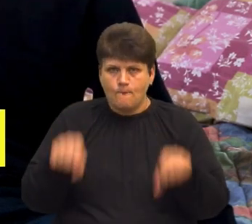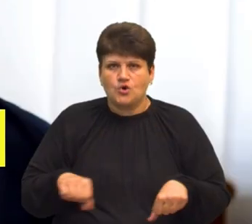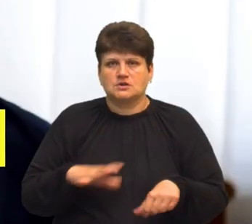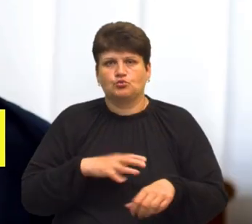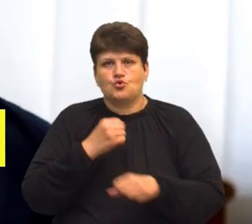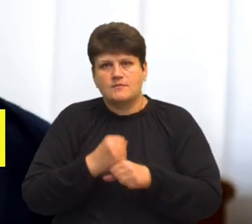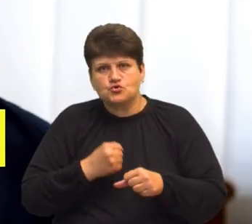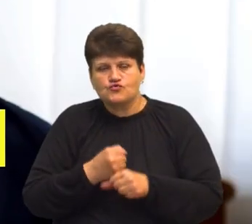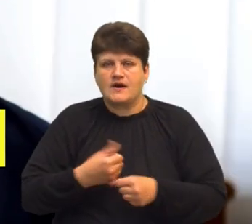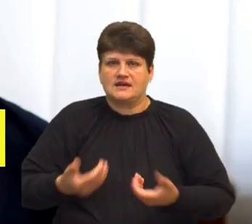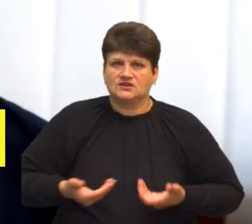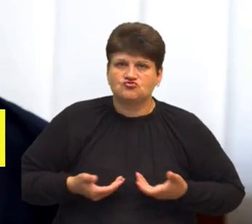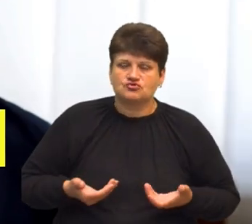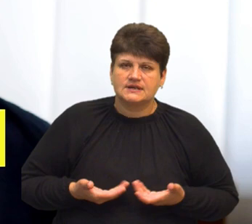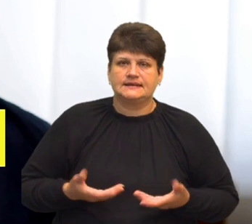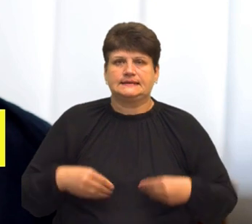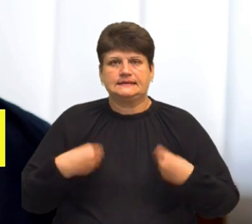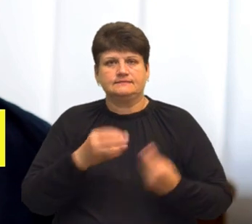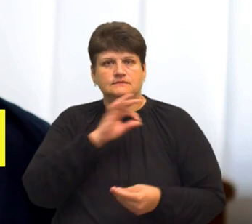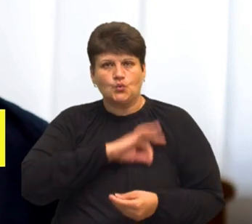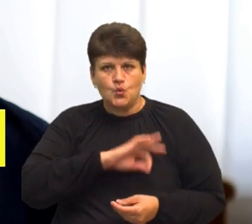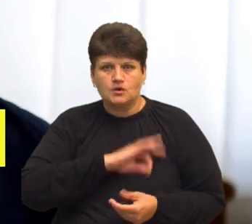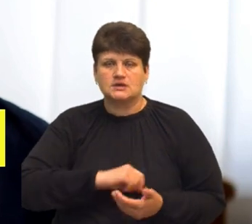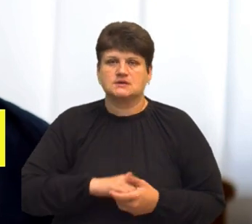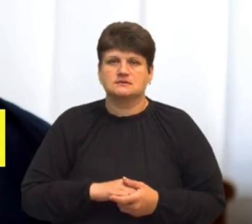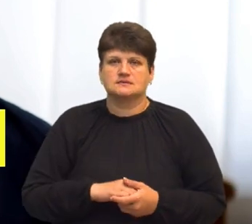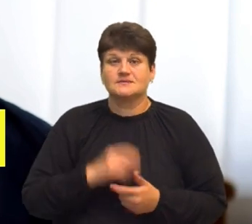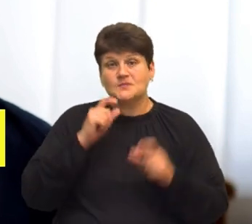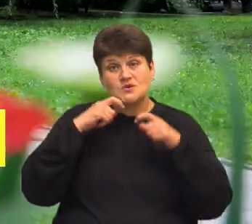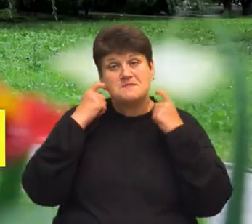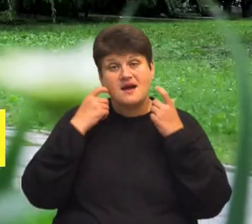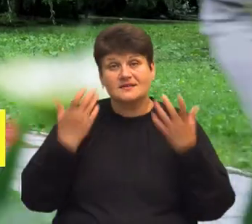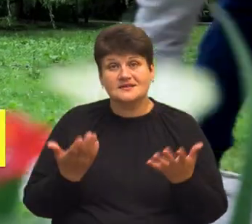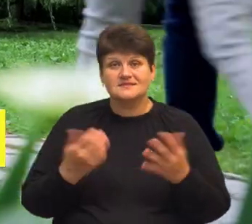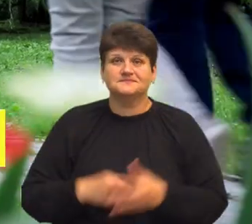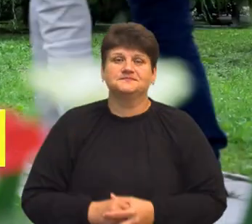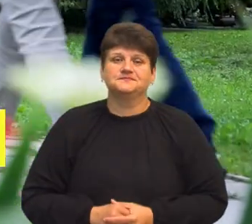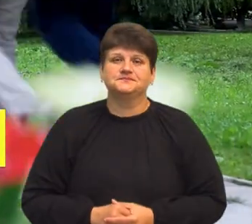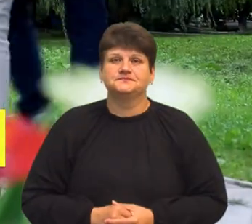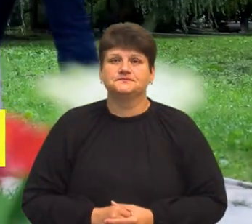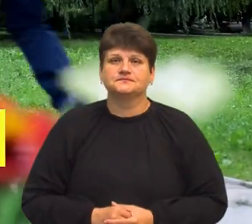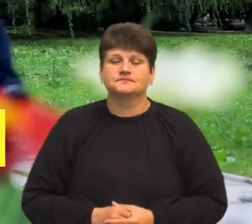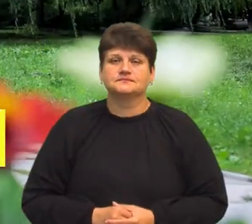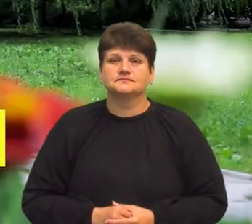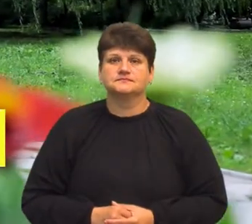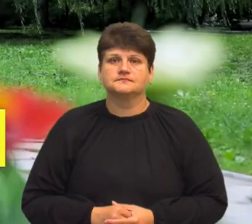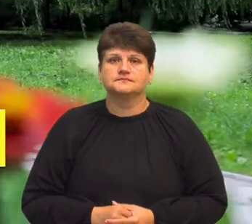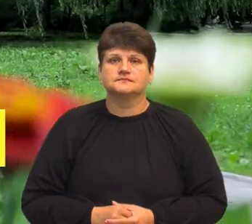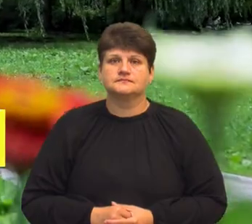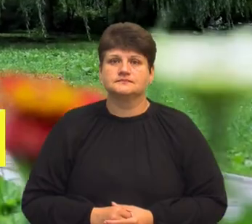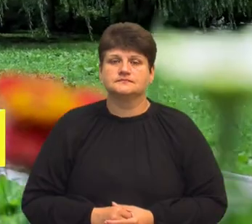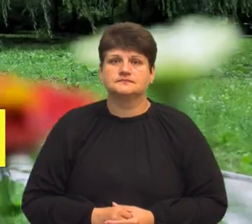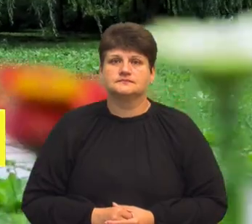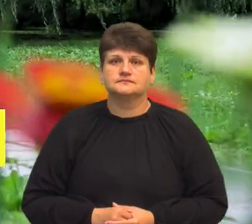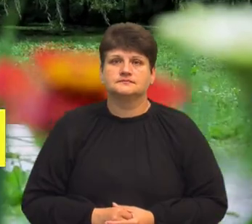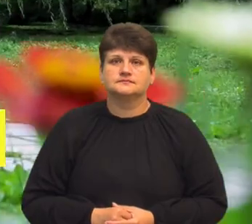жити, приносити користь, посміхатись. Тетяна Панченко, Лілія Лобур, Ірина Мургун,